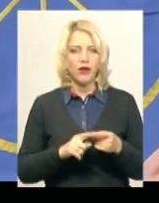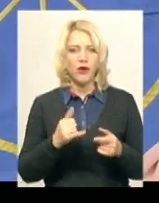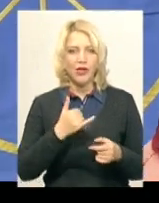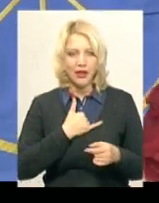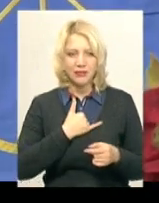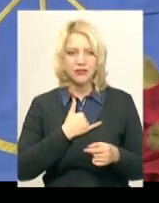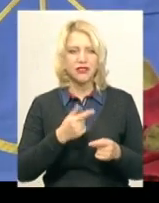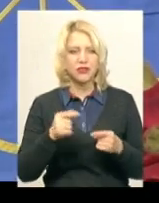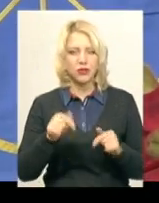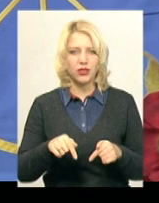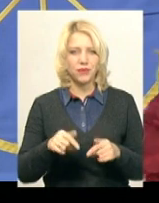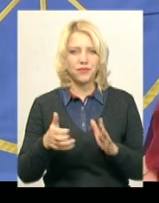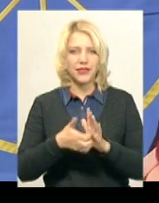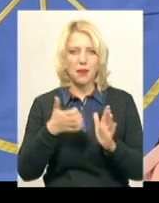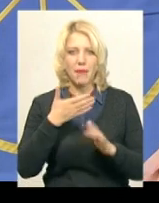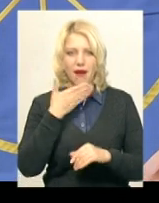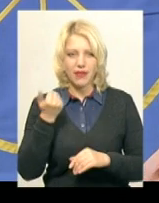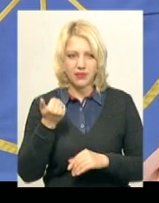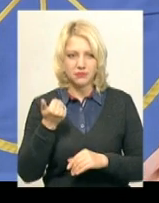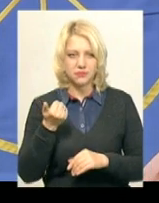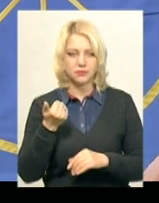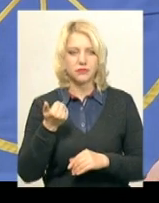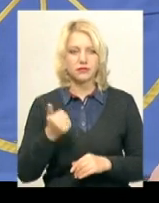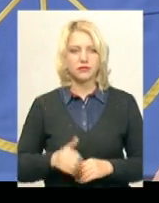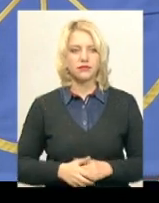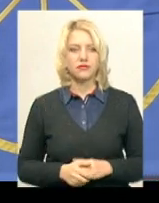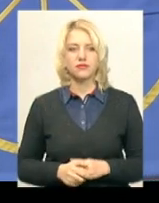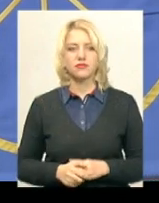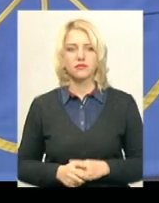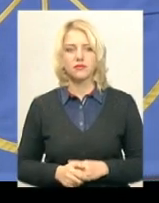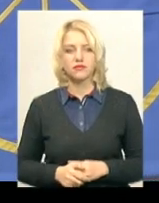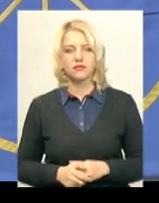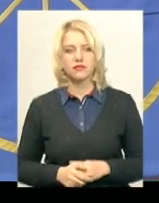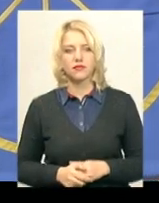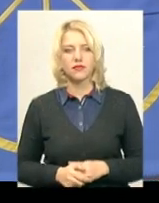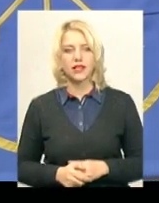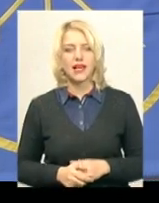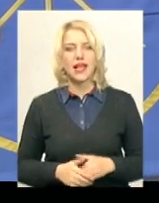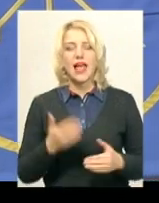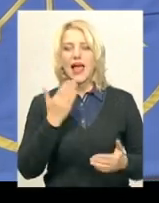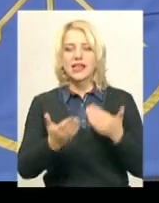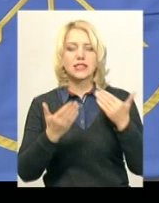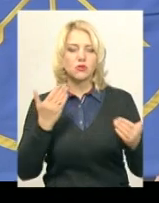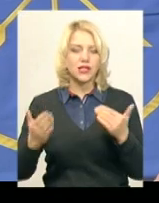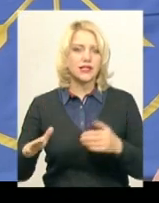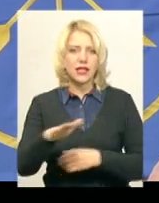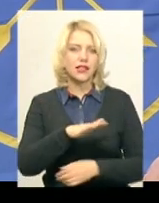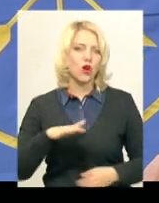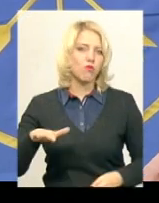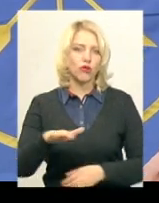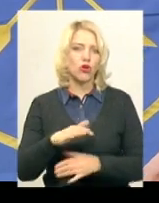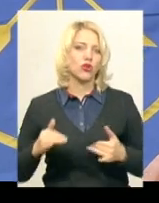тут немає певних експозиційних площ для того, щоб